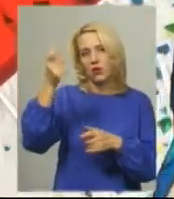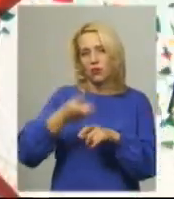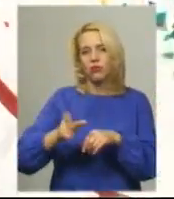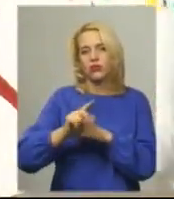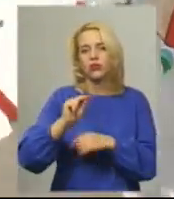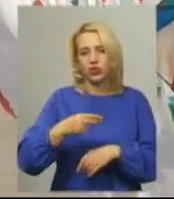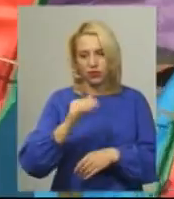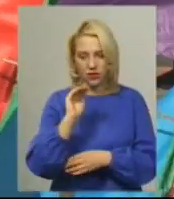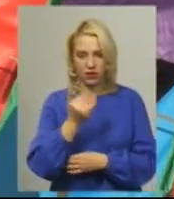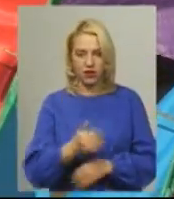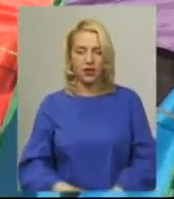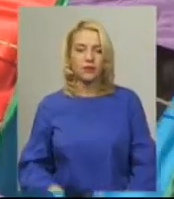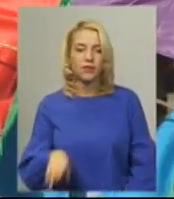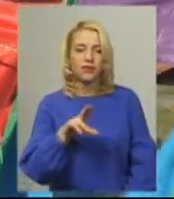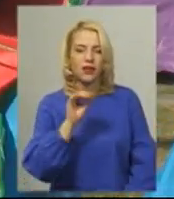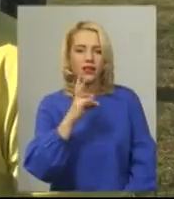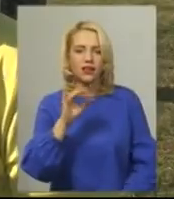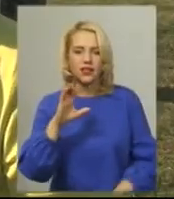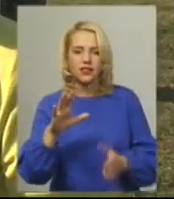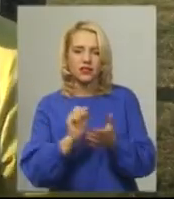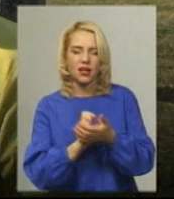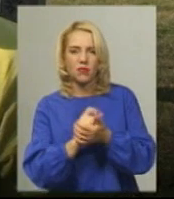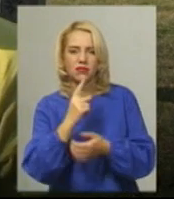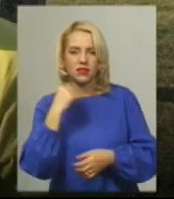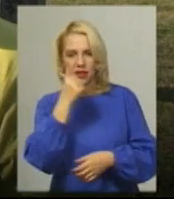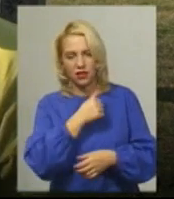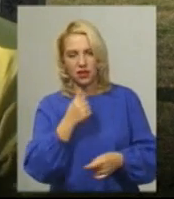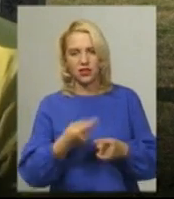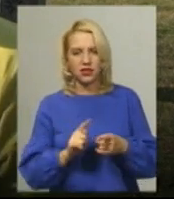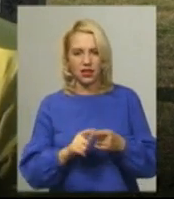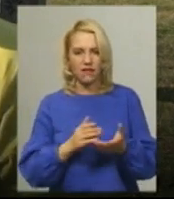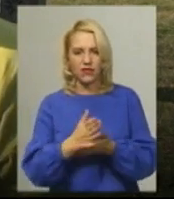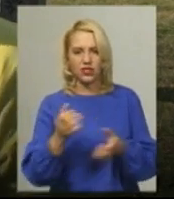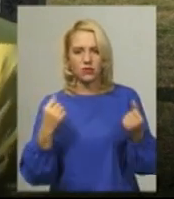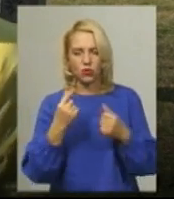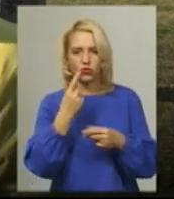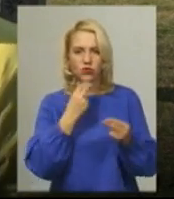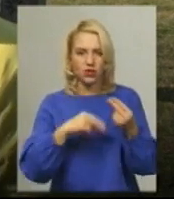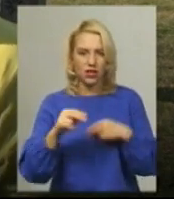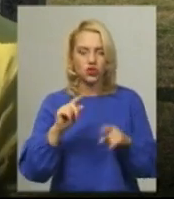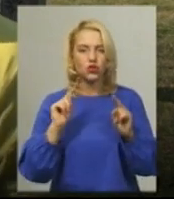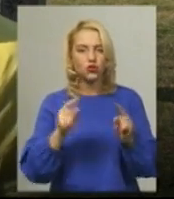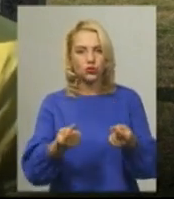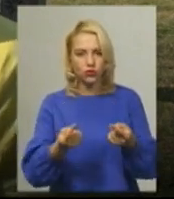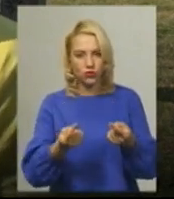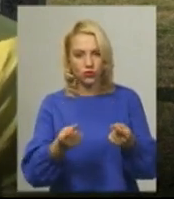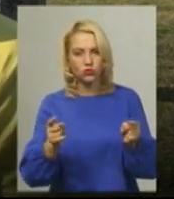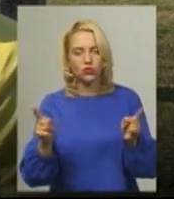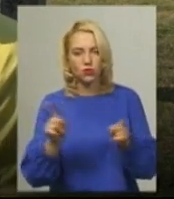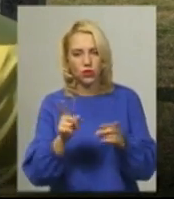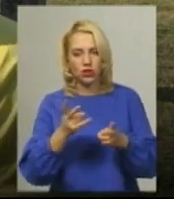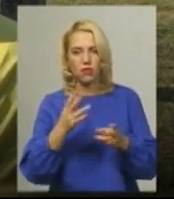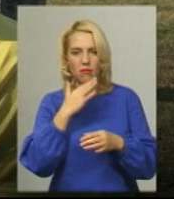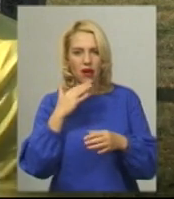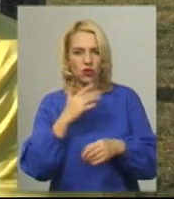Денис Божинський займається повітряними зміями рік. Від спорту один з кращих, тому що потрібно